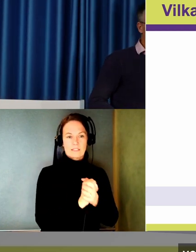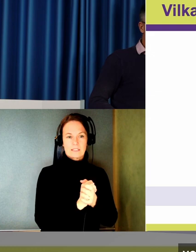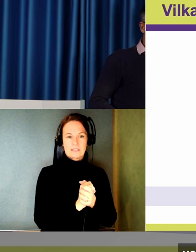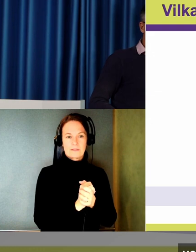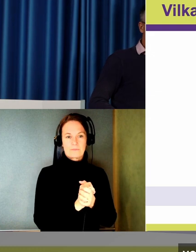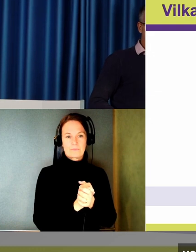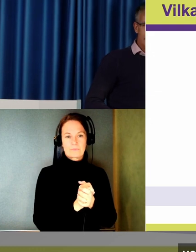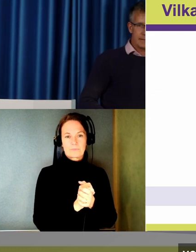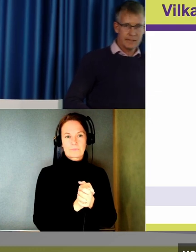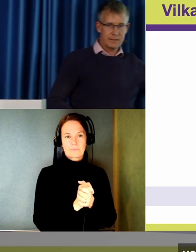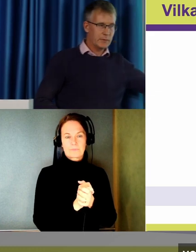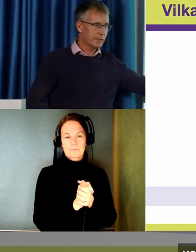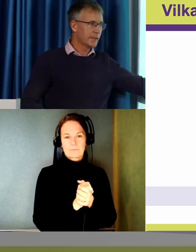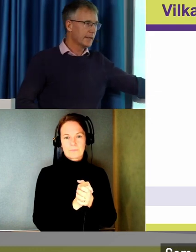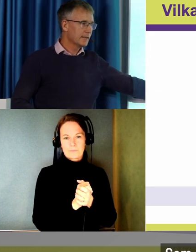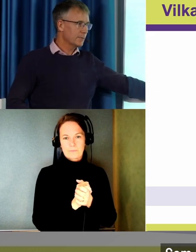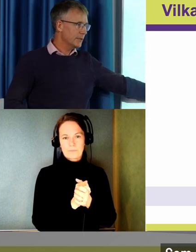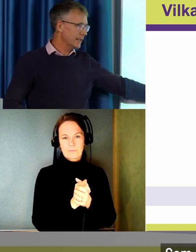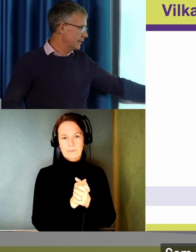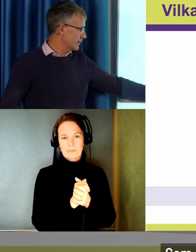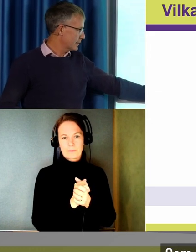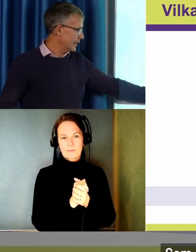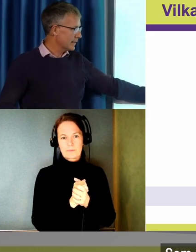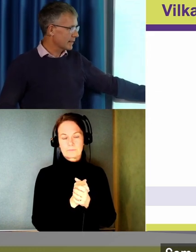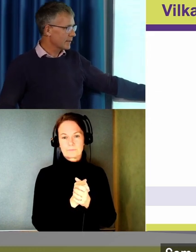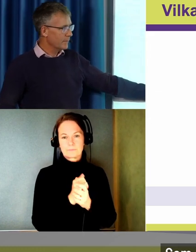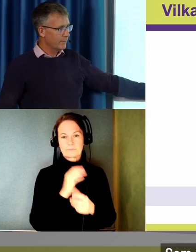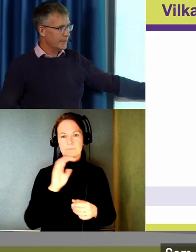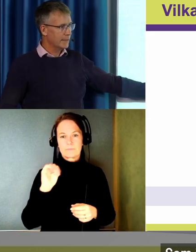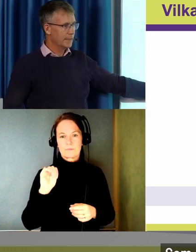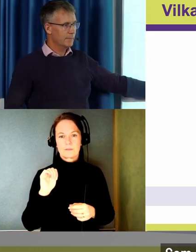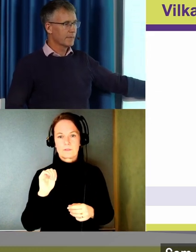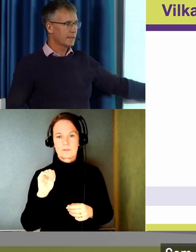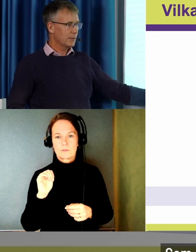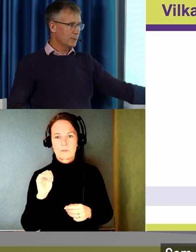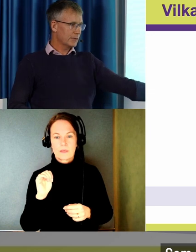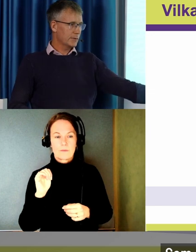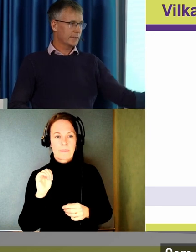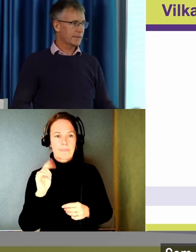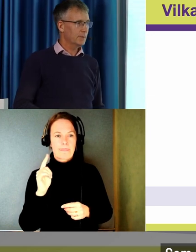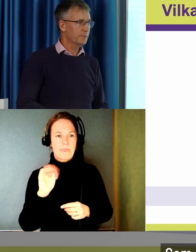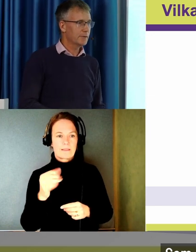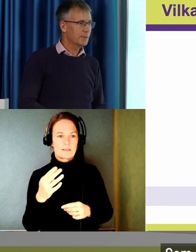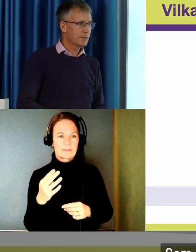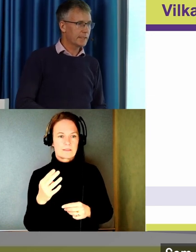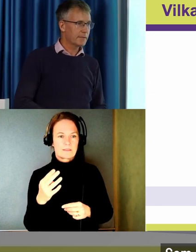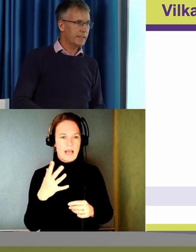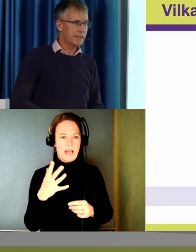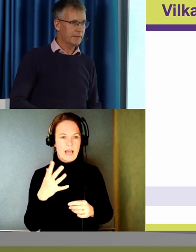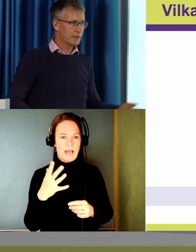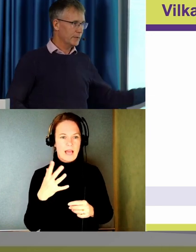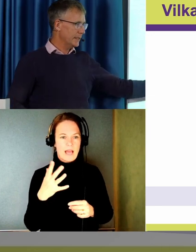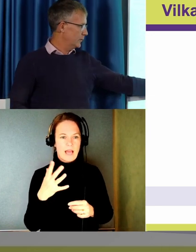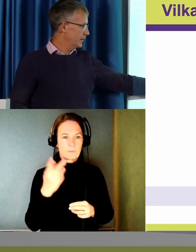Forum är en intressant part. som ju är liksom släkt med TORs organisation, funktionsrätt